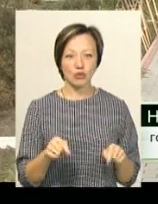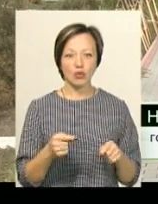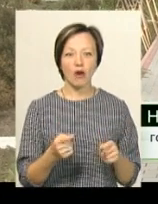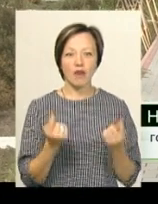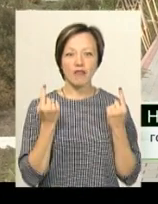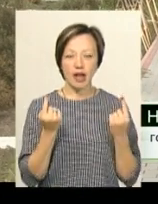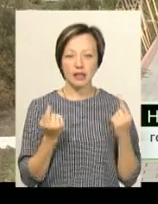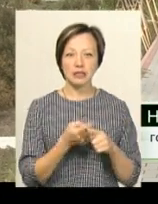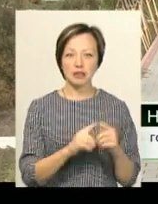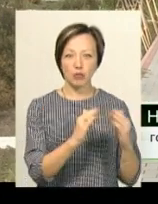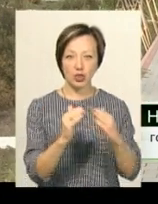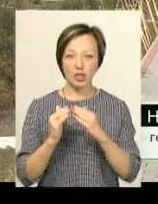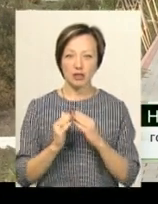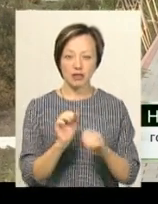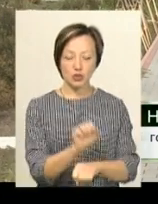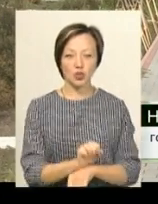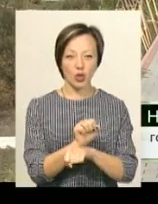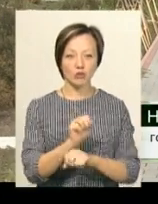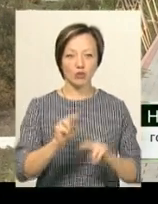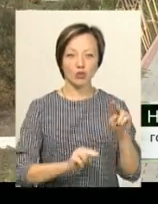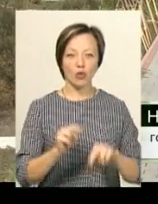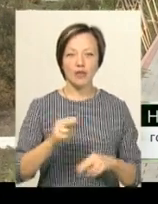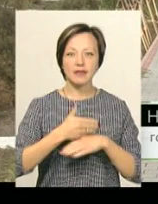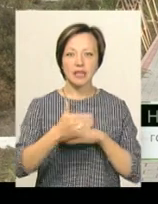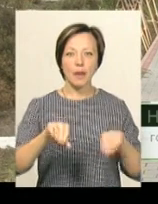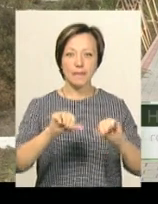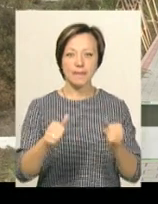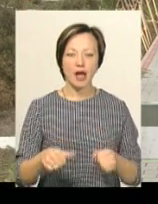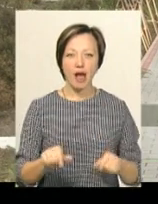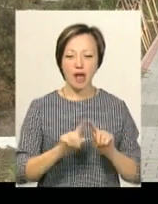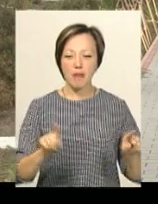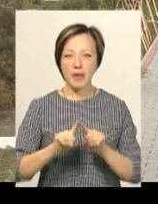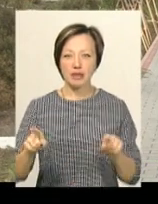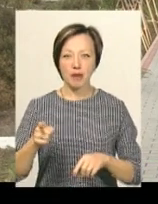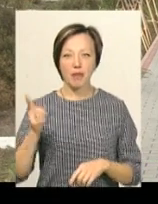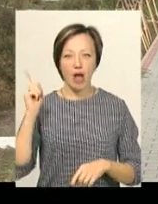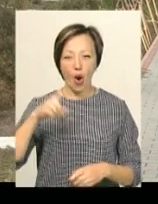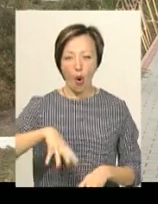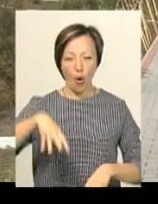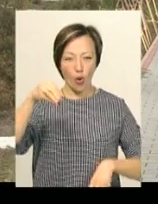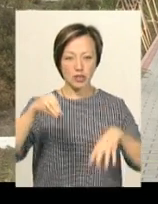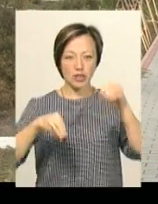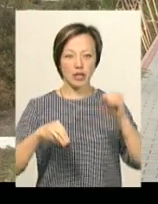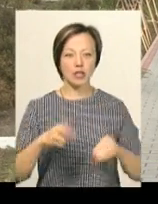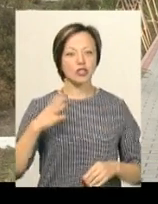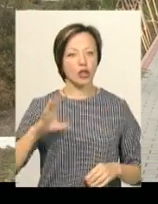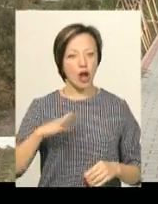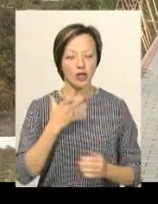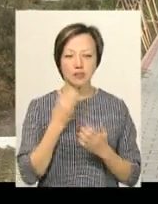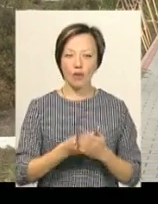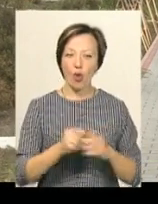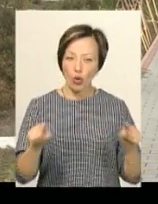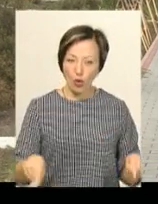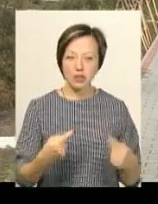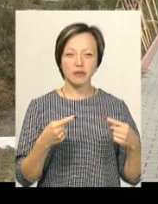велич, оці зараз будинки стоять, збудовані в стилі пізнього барокко з елементами готики і чекають свого розквіту.